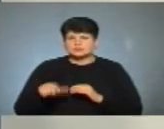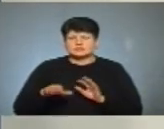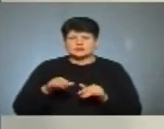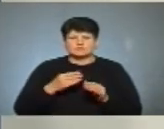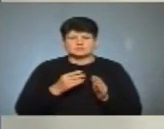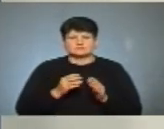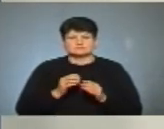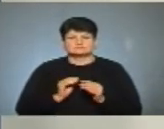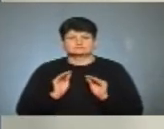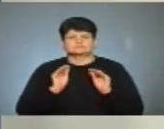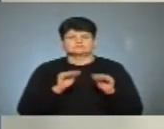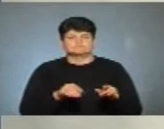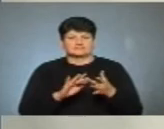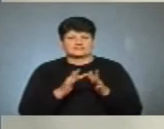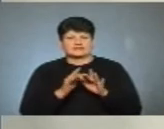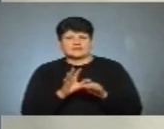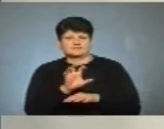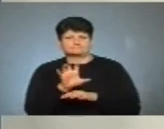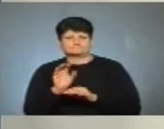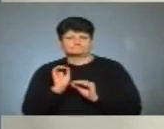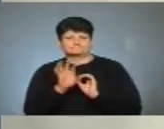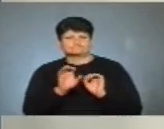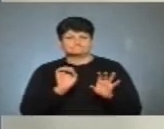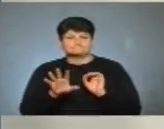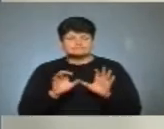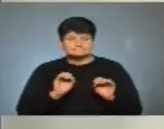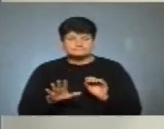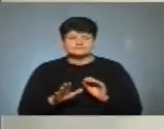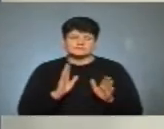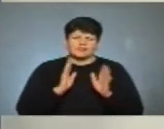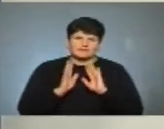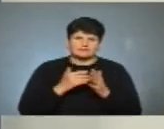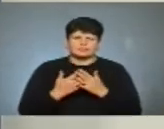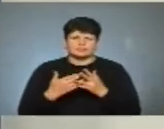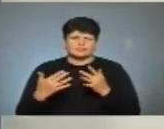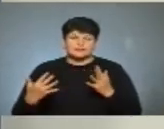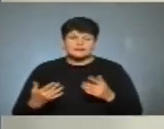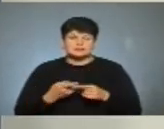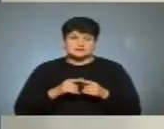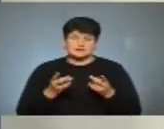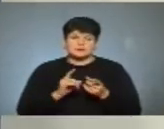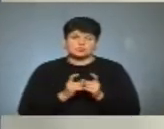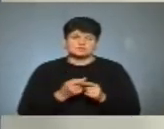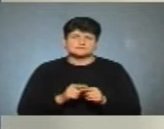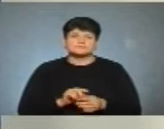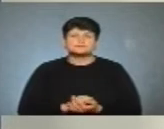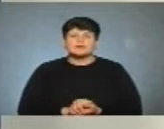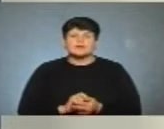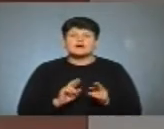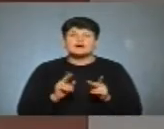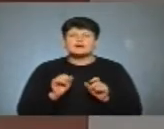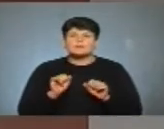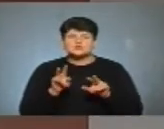виставляється в соціальних мережах, і, відповідно, з цим потрібно також в певній мірі боротися. А якось можна